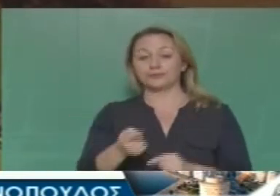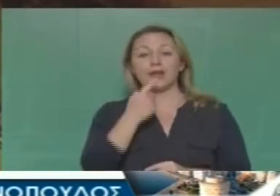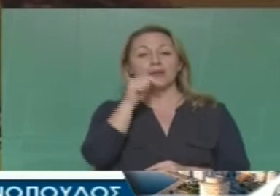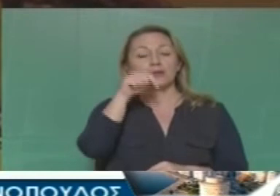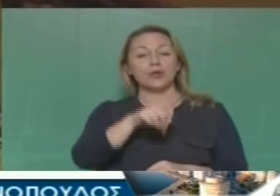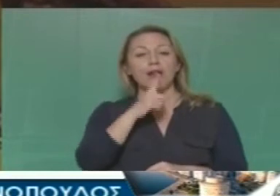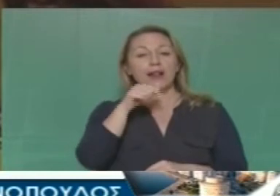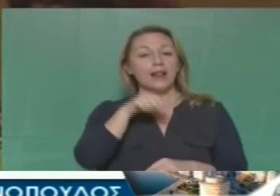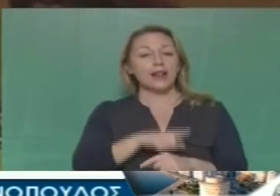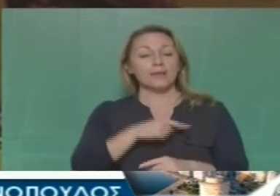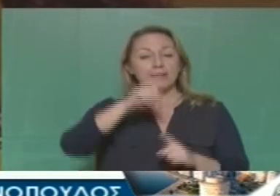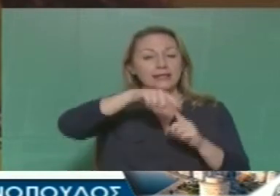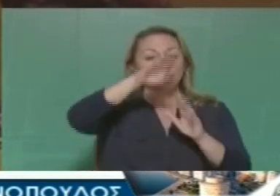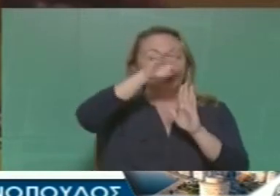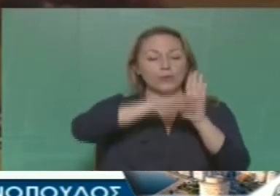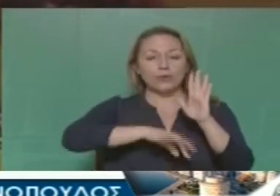τεχνικό πρόγραμμα.